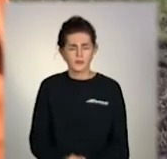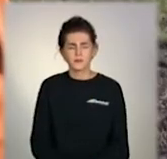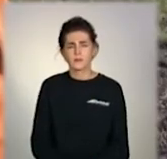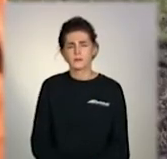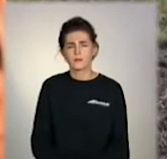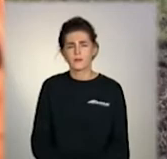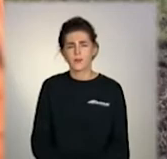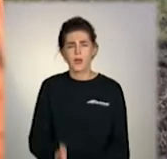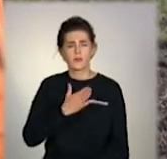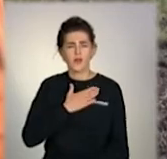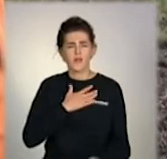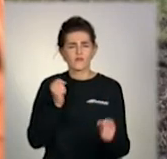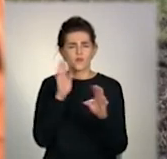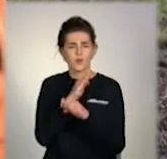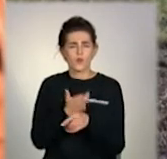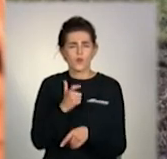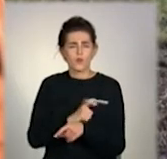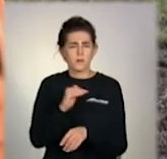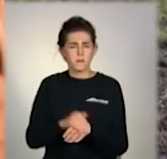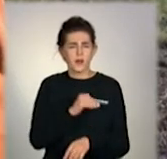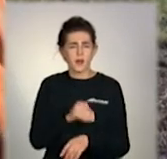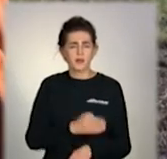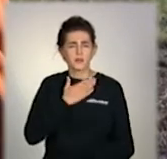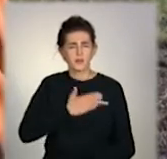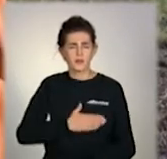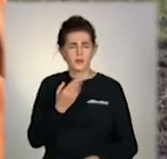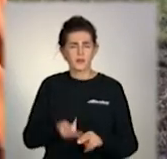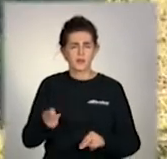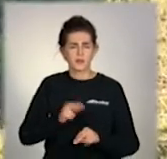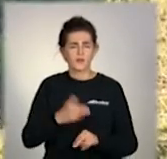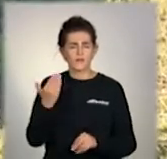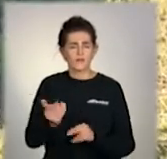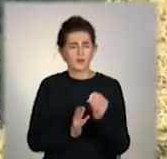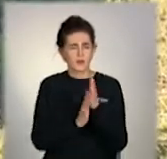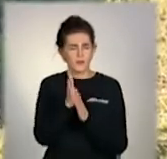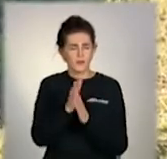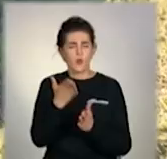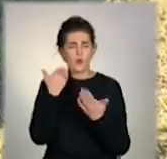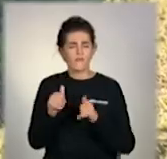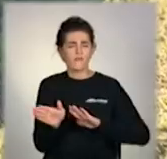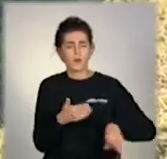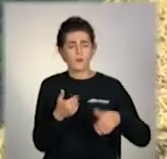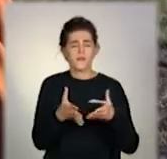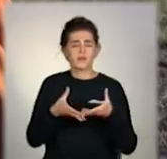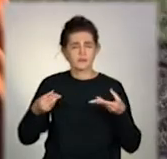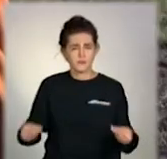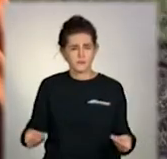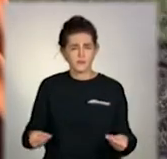Наш клімат дуже благоприятний для цих ростей. Після весни, звичайно,